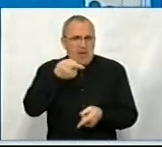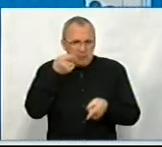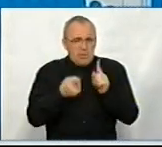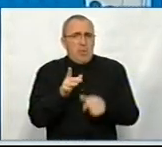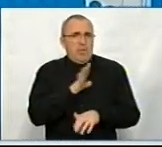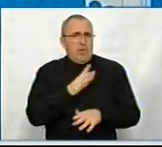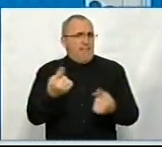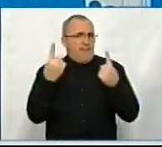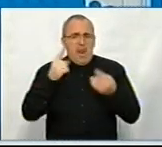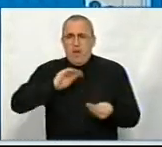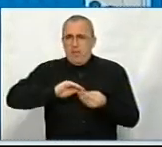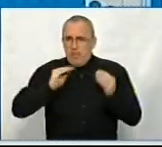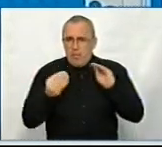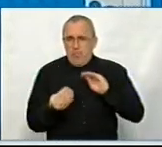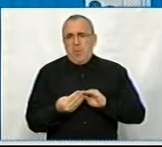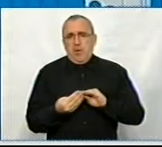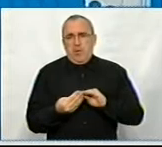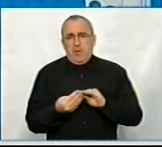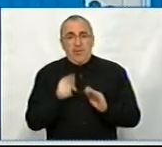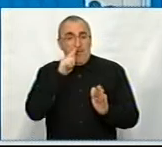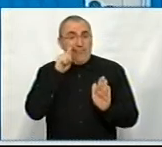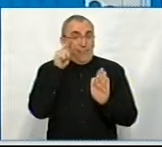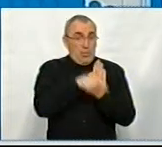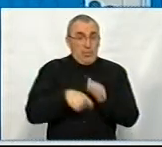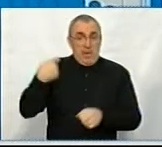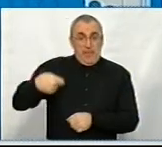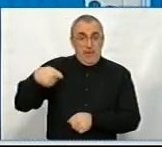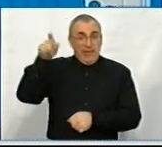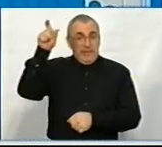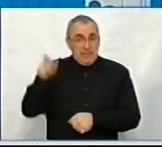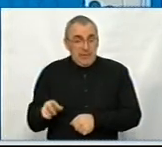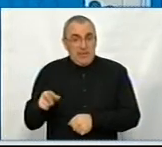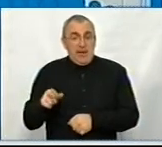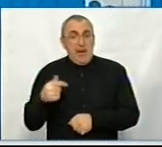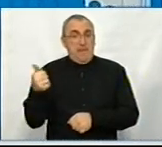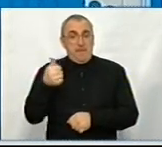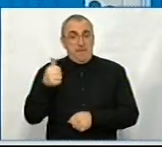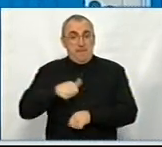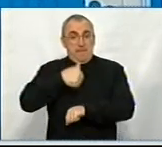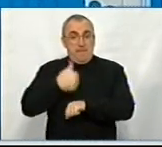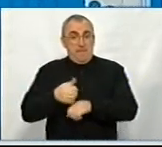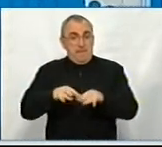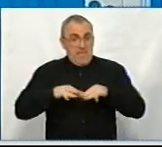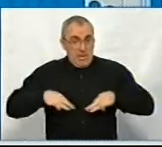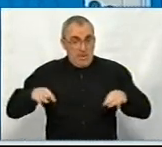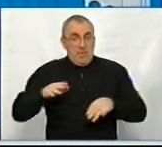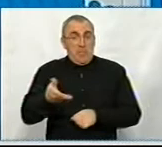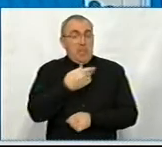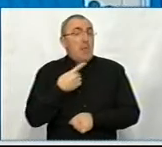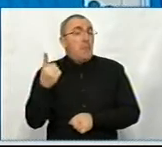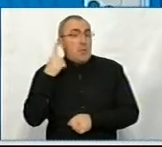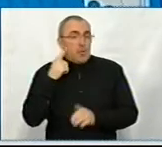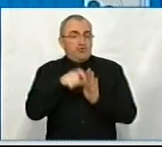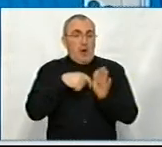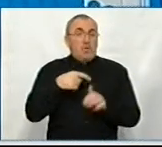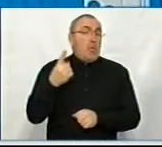проблеми, але ж знову таки, за втручання президента, за втручання прем'єр-міністра, ми були почуті, шахтарі